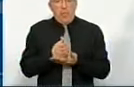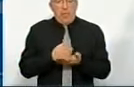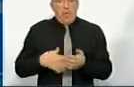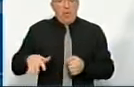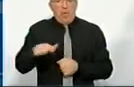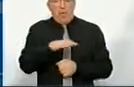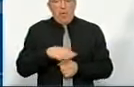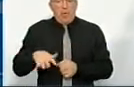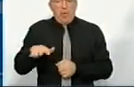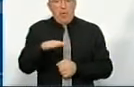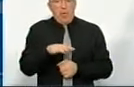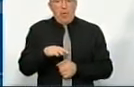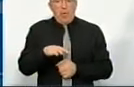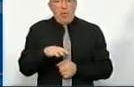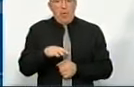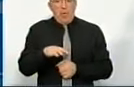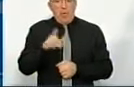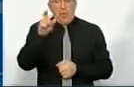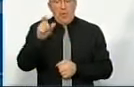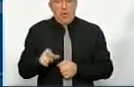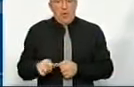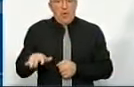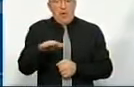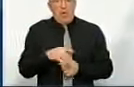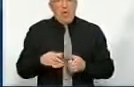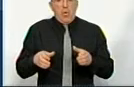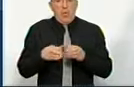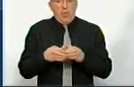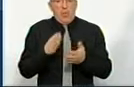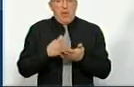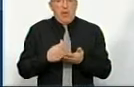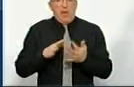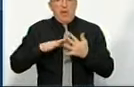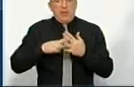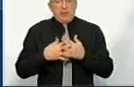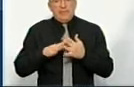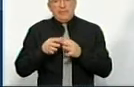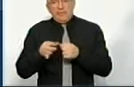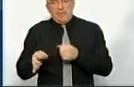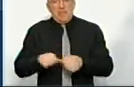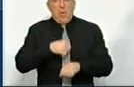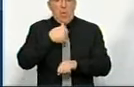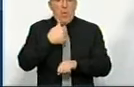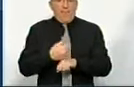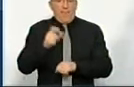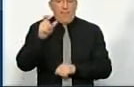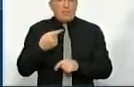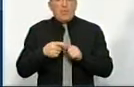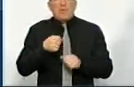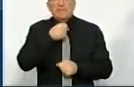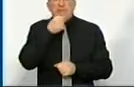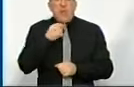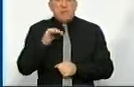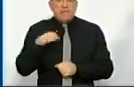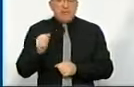особою територіальної громади є хто? Сільський, селищний, міський голова. Що таке старости?